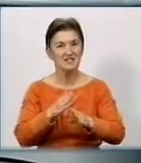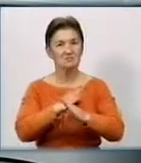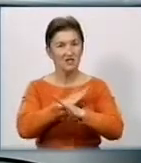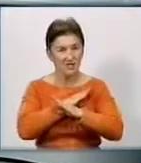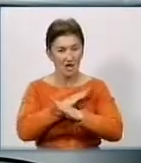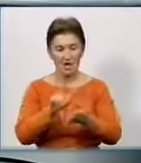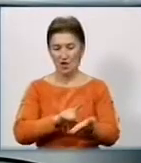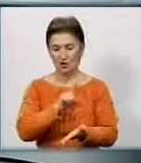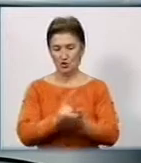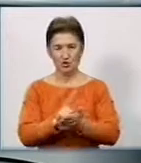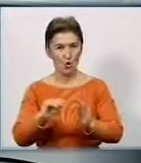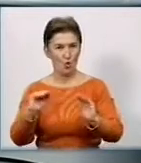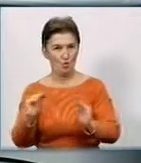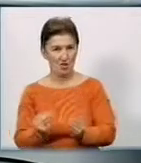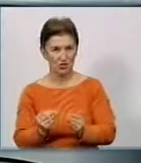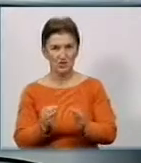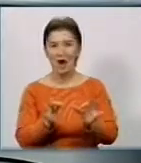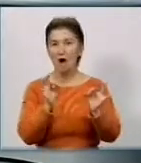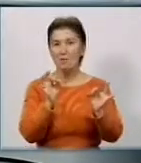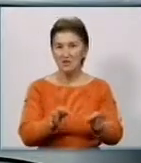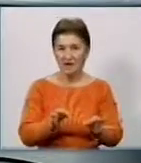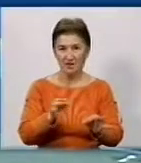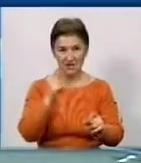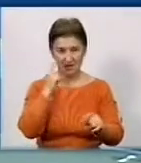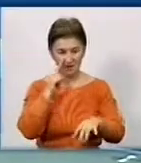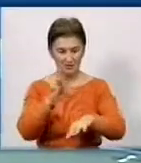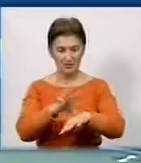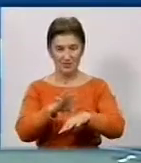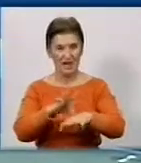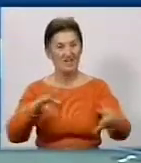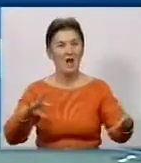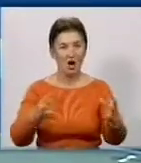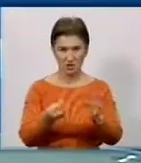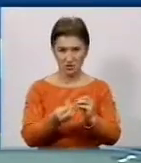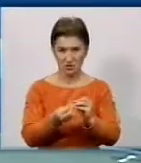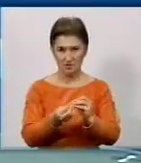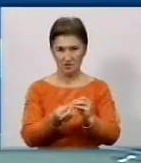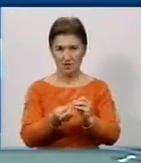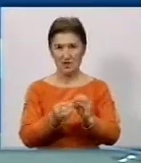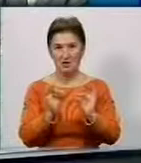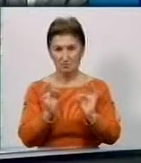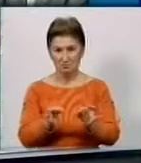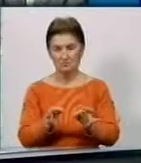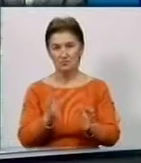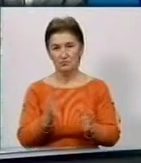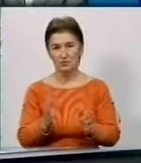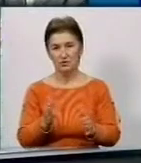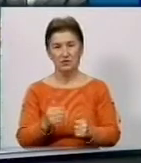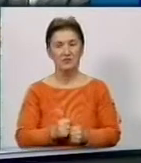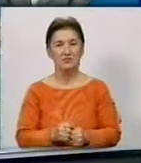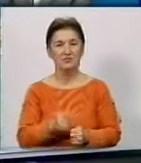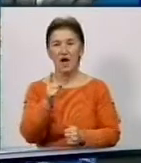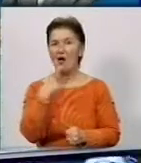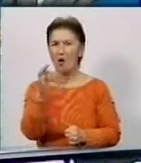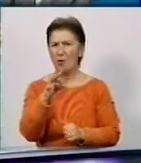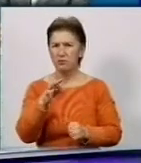уменьшиться. Количество правильных диагнозов, правильных врачебных решений будет увеличено. Мы, коли говоримо про